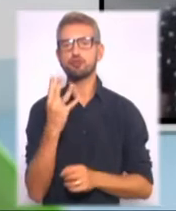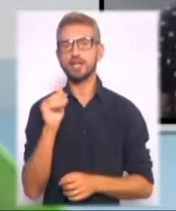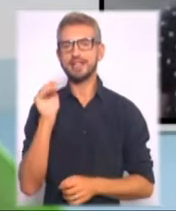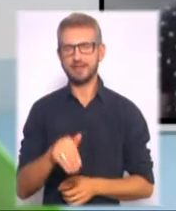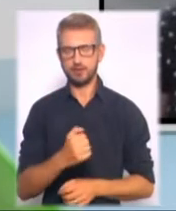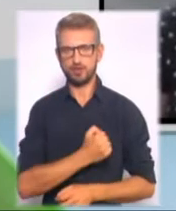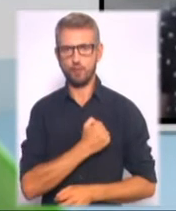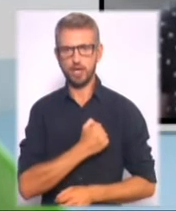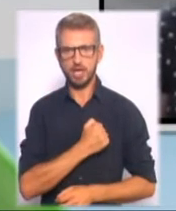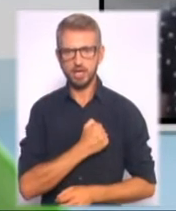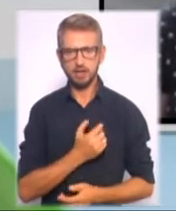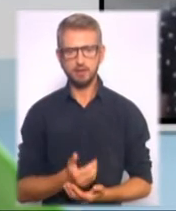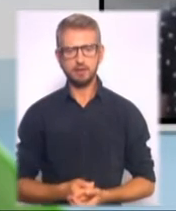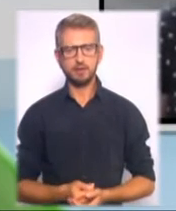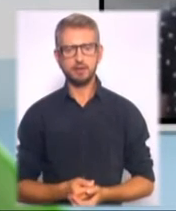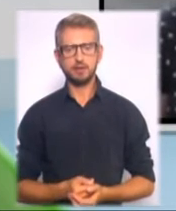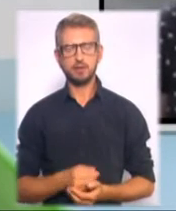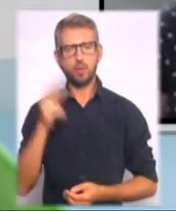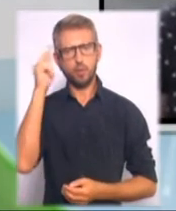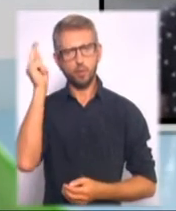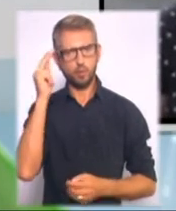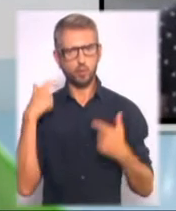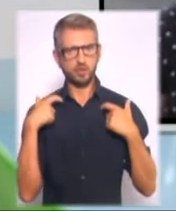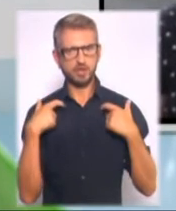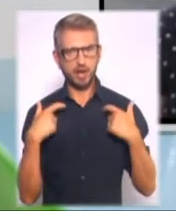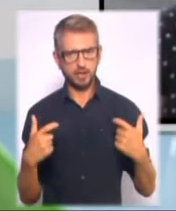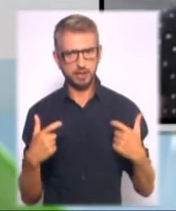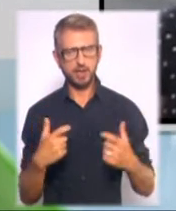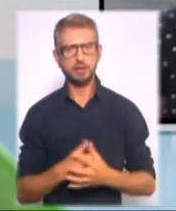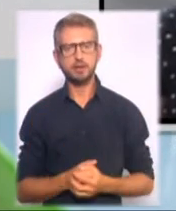курсантів